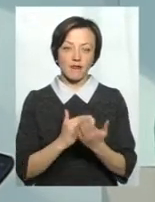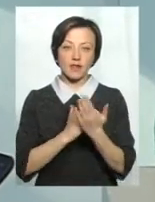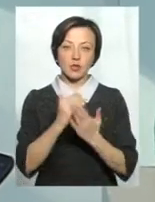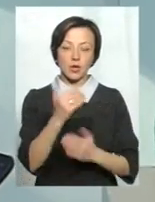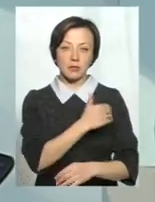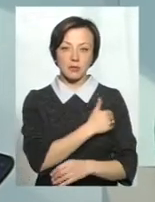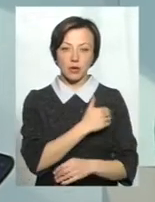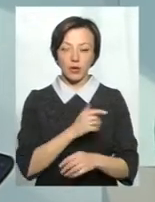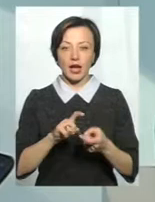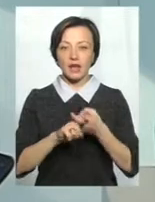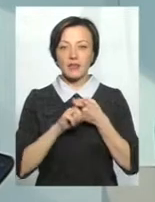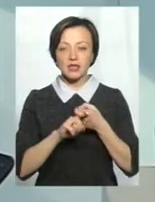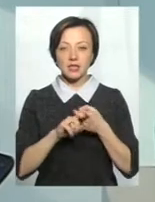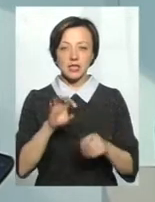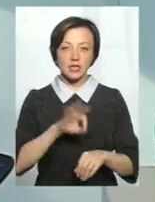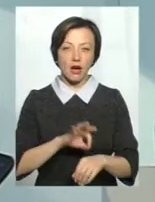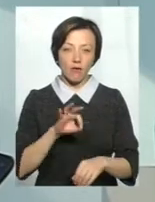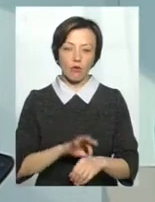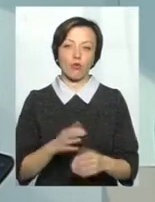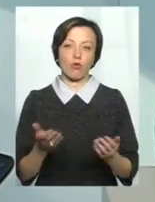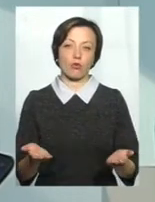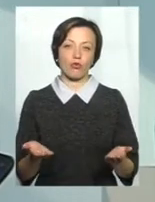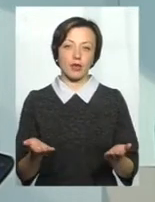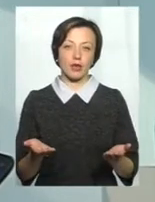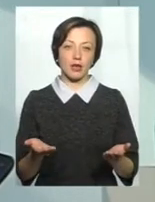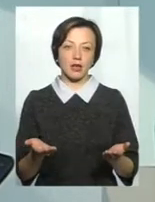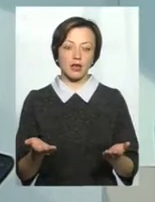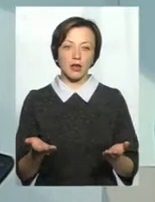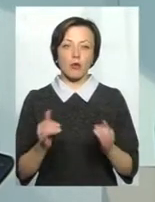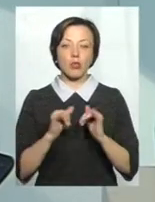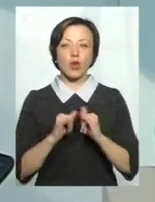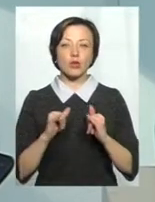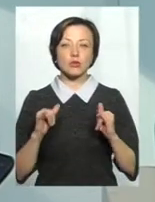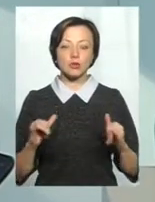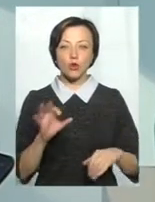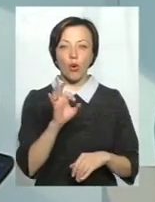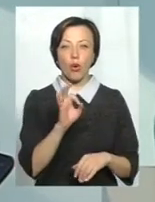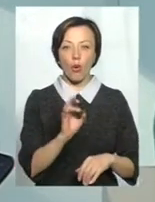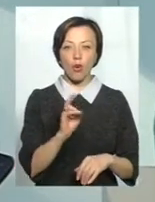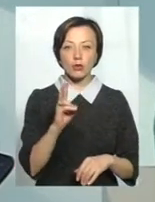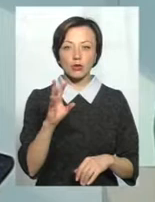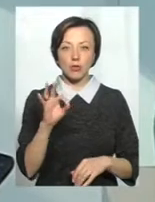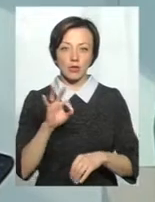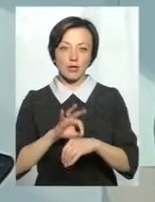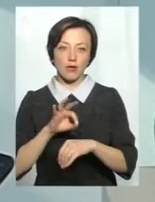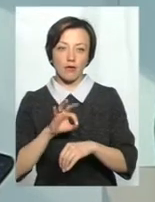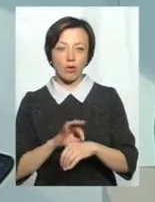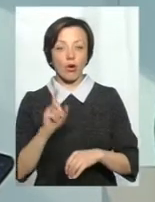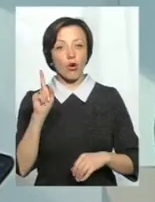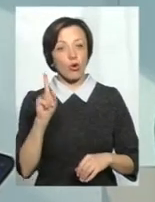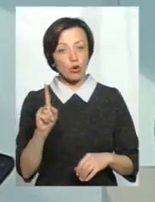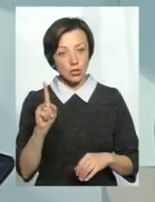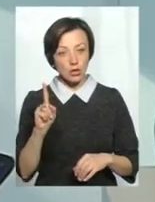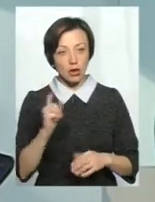температура, інфекційне захворювання, прогресуюче онкозахворювання. Хоча